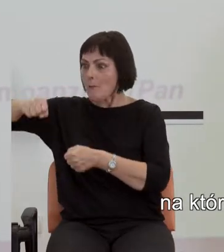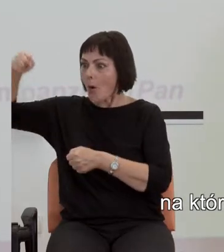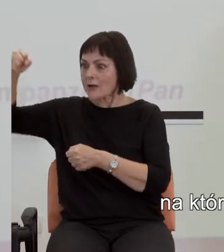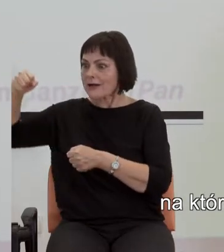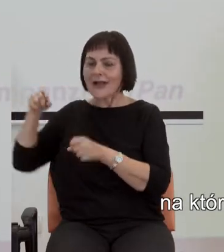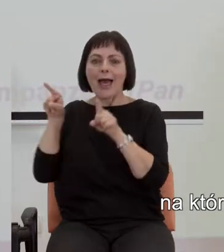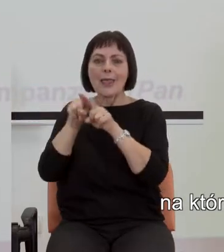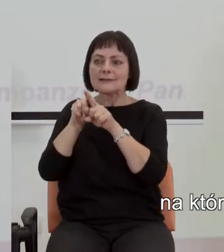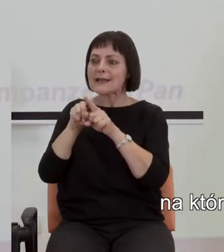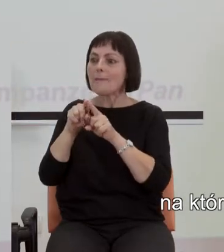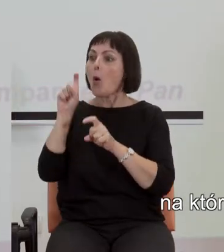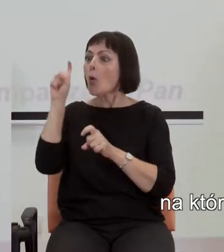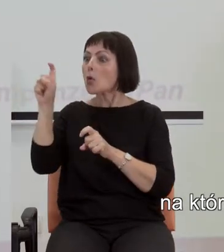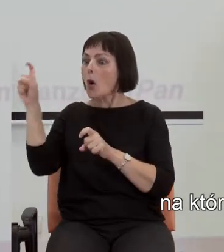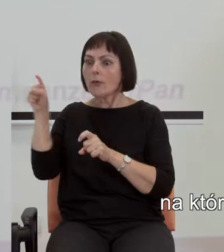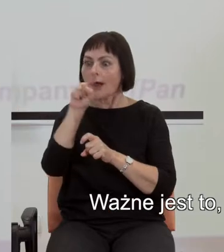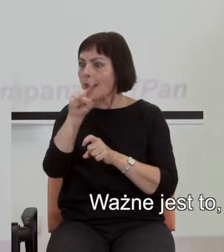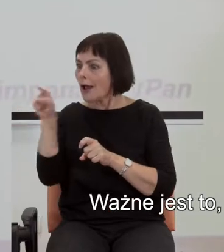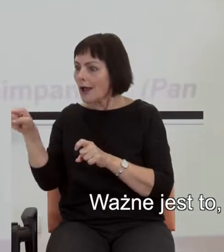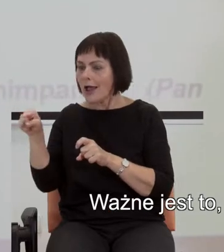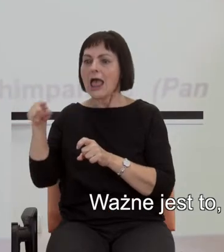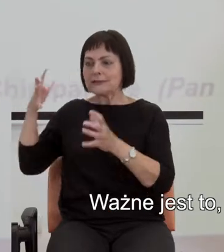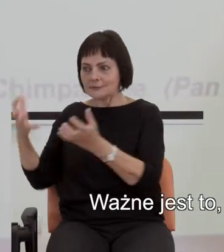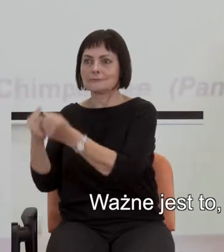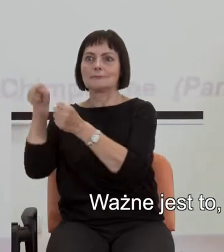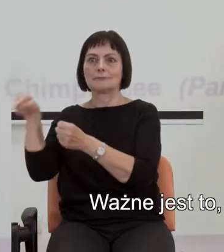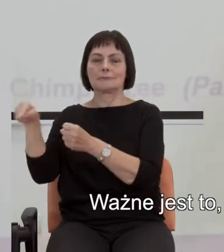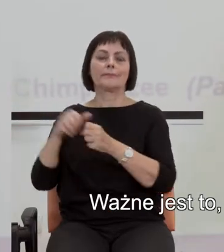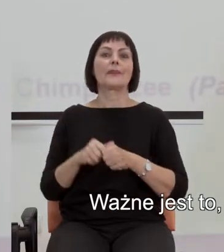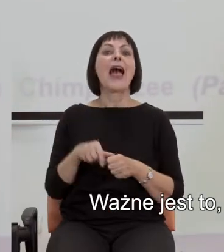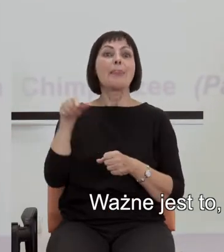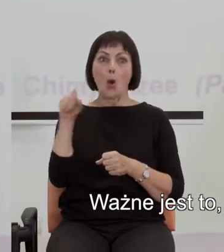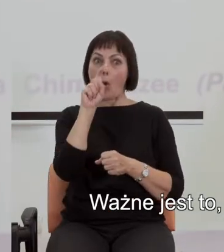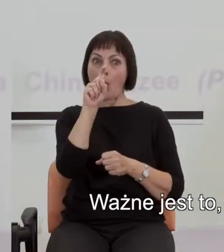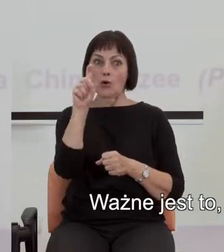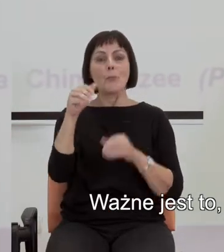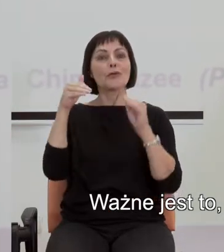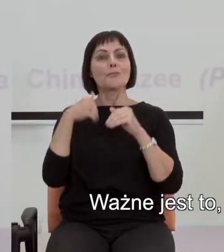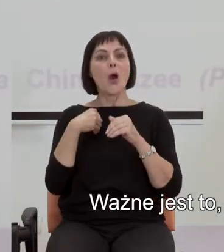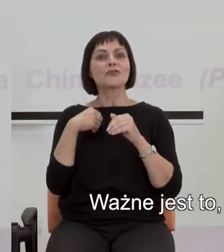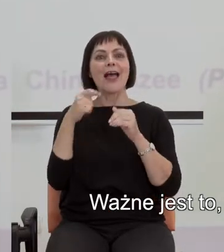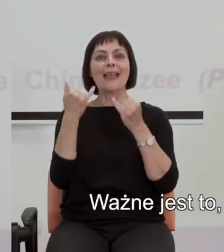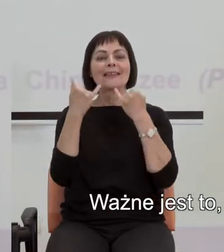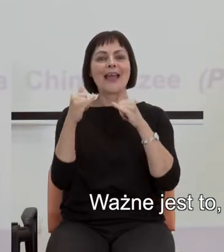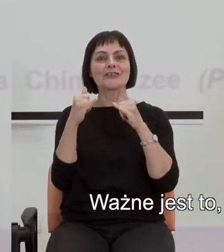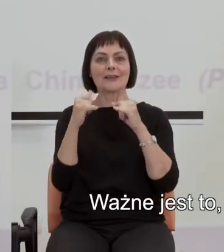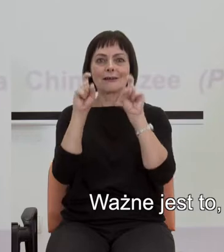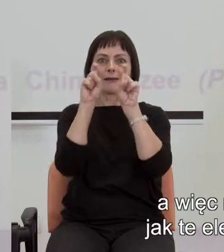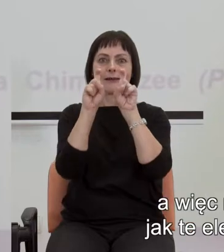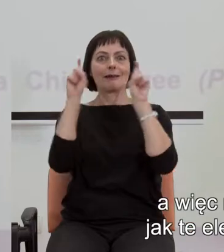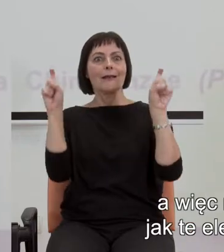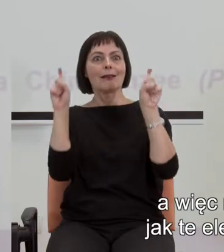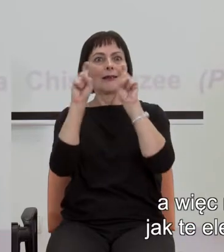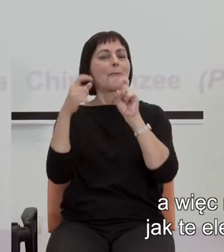taka sama ilość przedmiotów. Ważne jest to, że te kropki mogą być ułożone zupełnie inaczej,